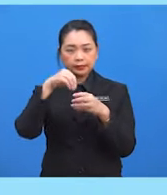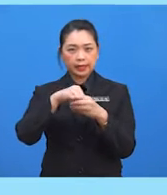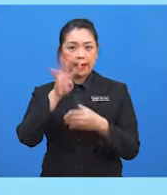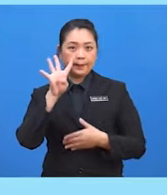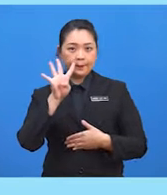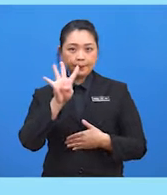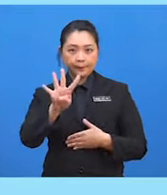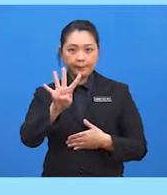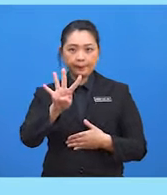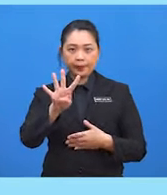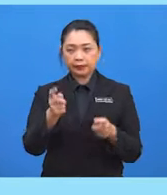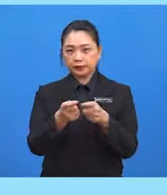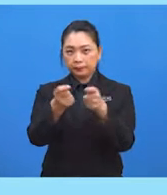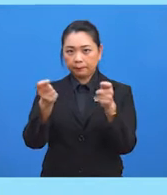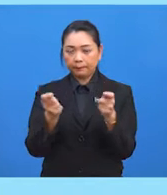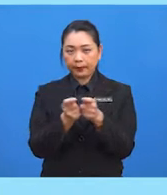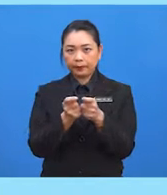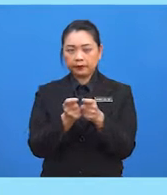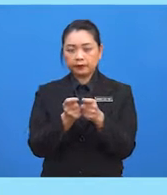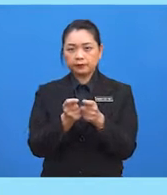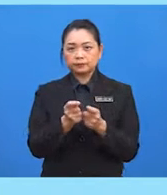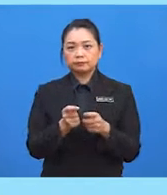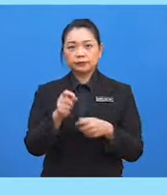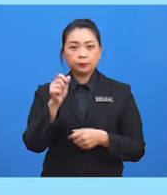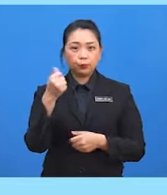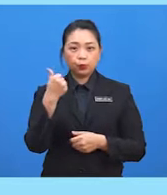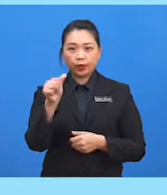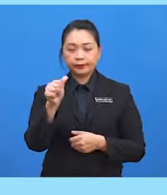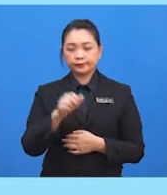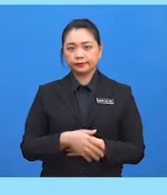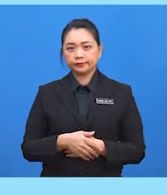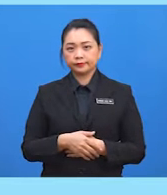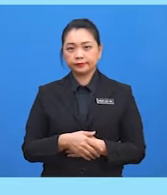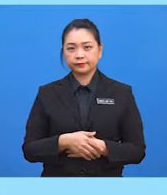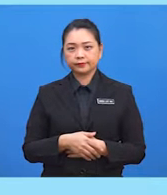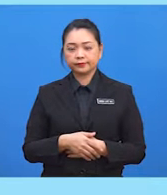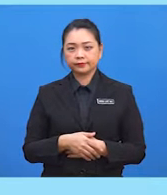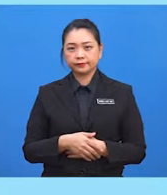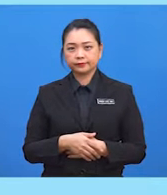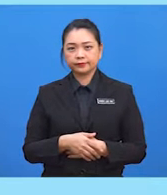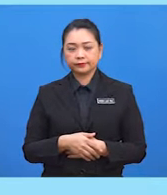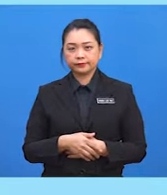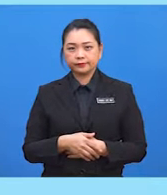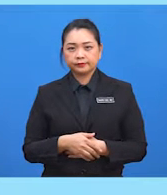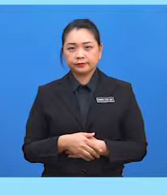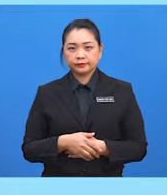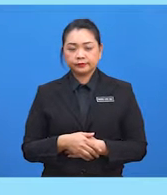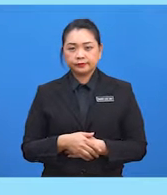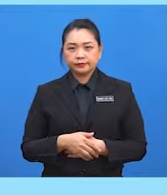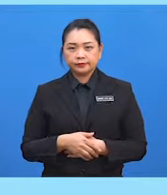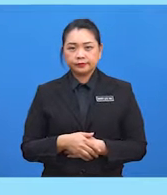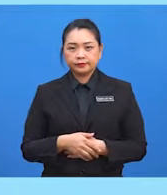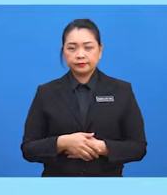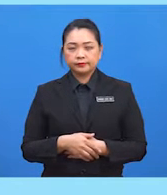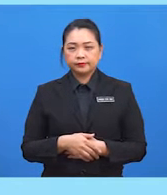Nilai tempat peperluhan yang ke-5 ialah angka 2 iaitu